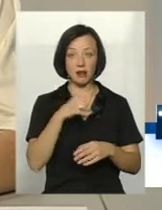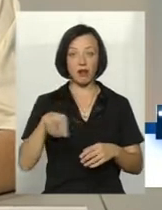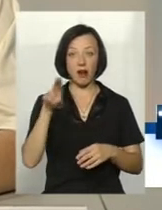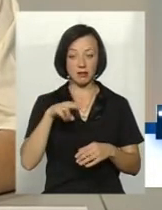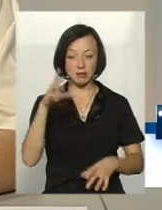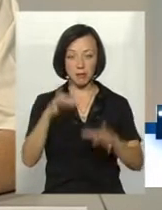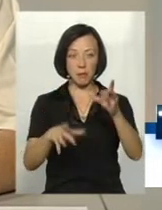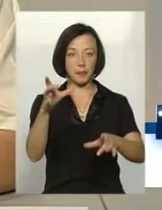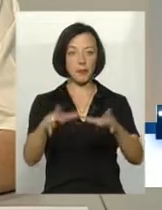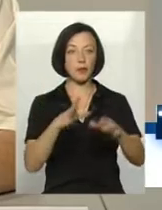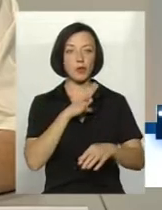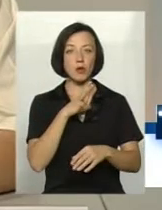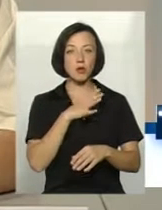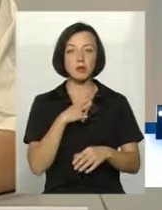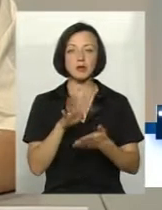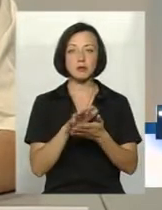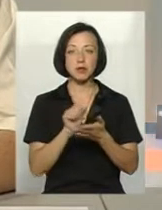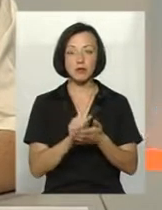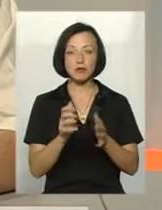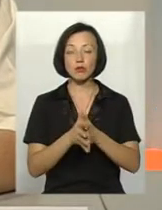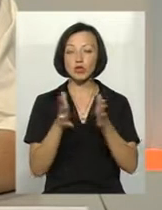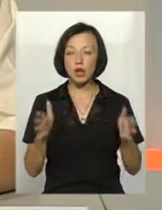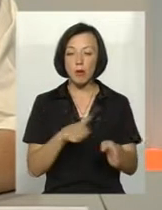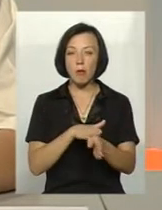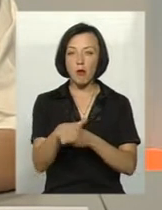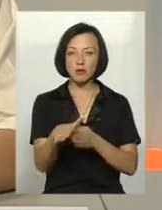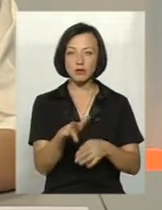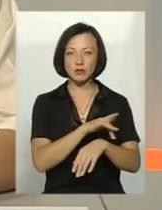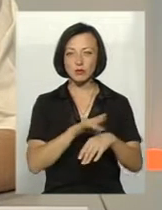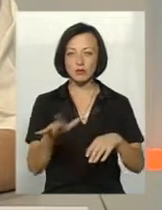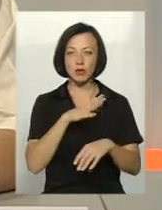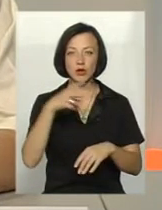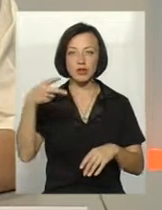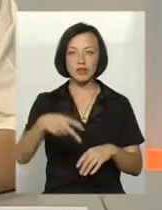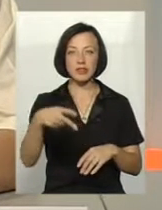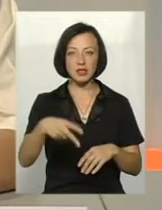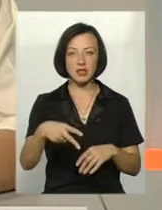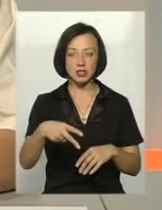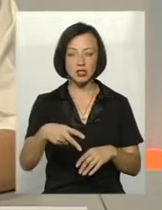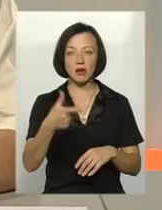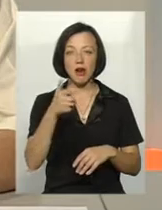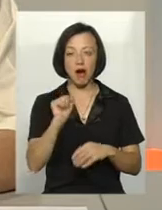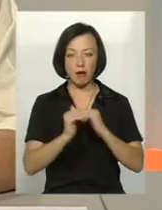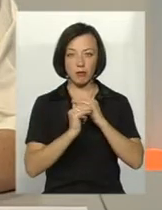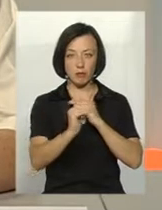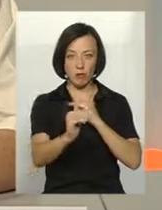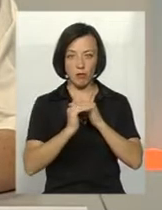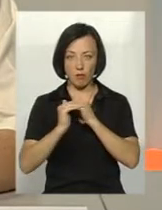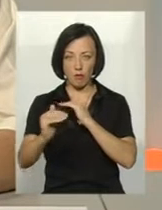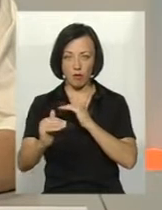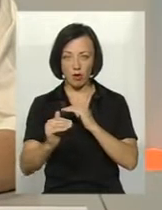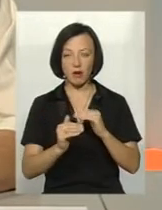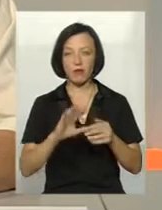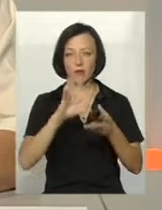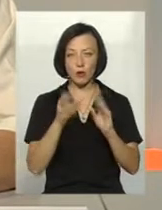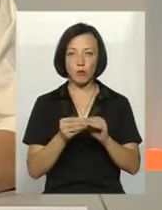більше. Повністю знищено було близько 2 тисяч гектарів сільгоспкультур. Всього